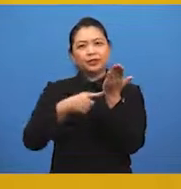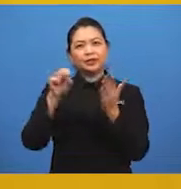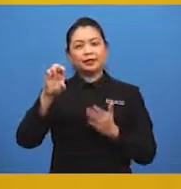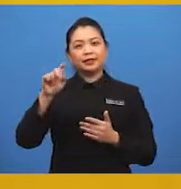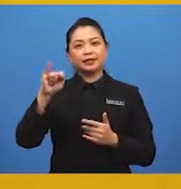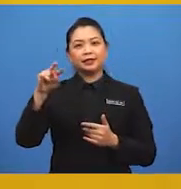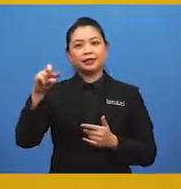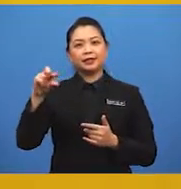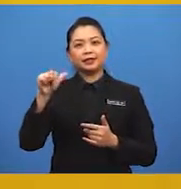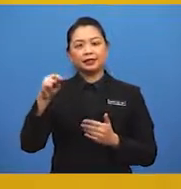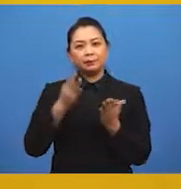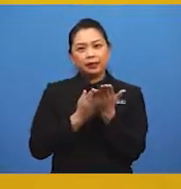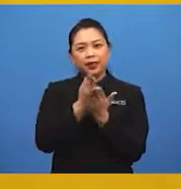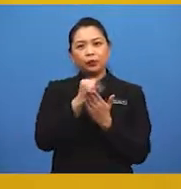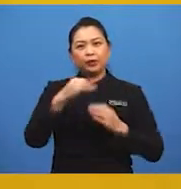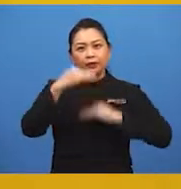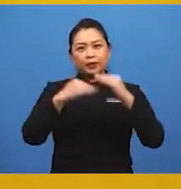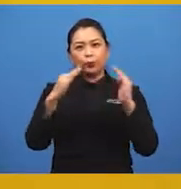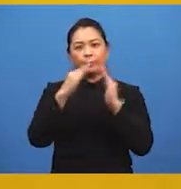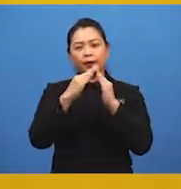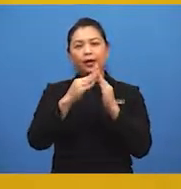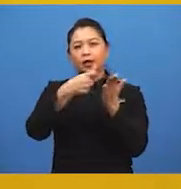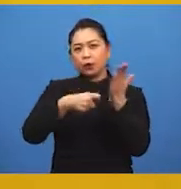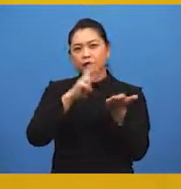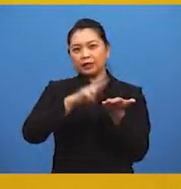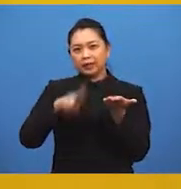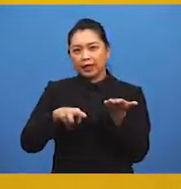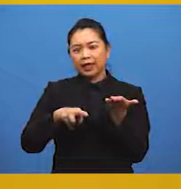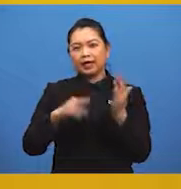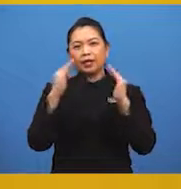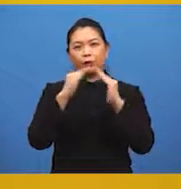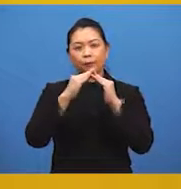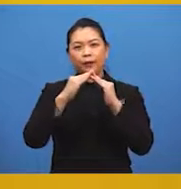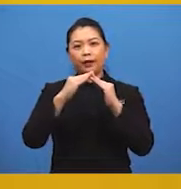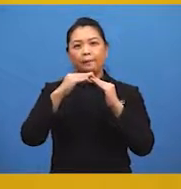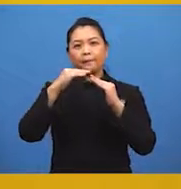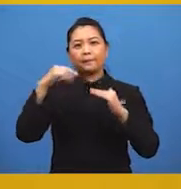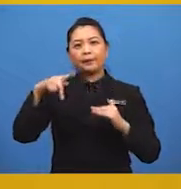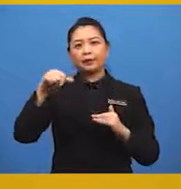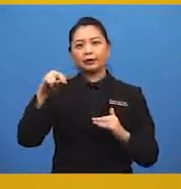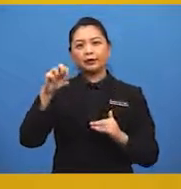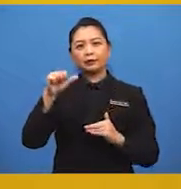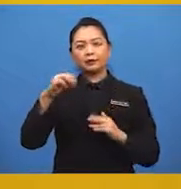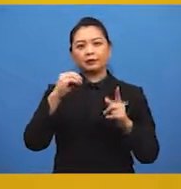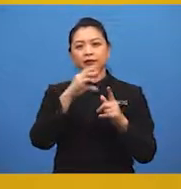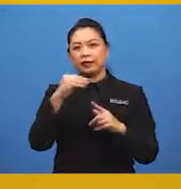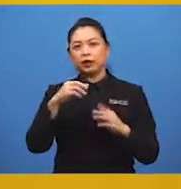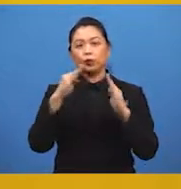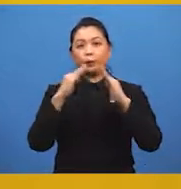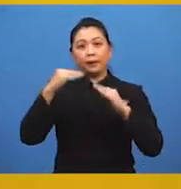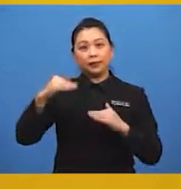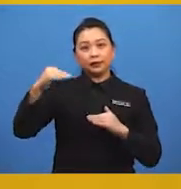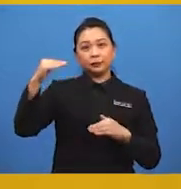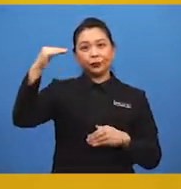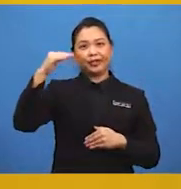setinggan melalui pembenan rumah kos rendah, rumah bangsa dan rumah bangsa